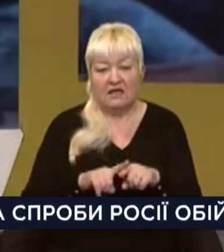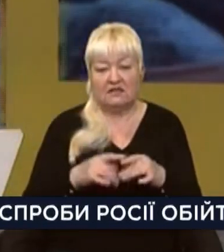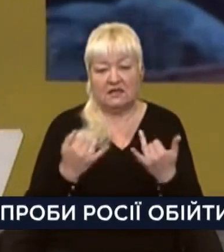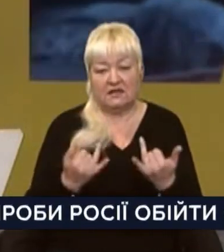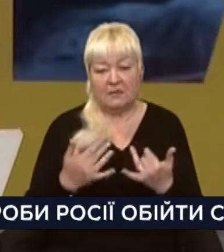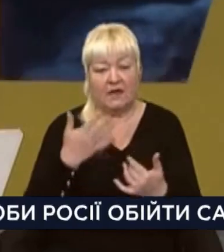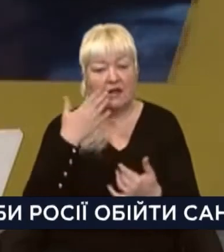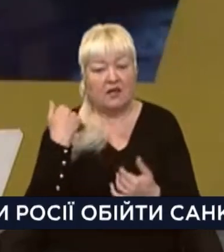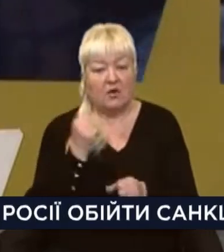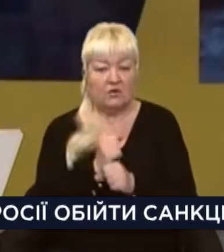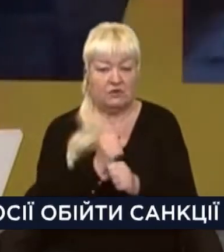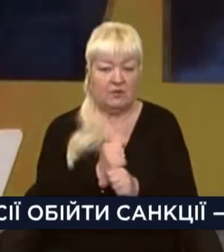зокрема, із платформою Open Data Bots. Наступного року!